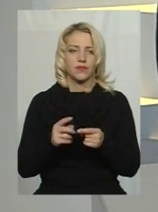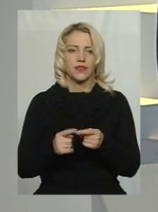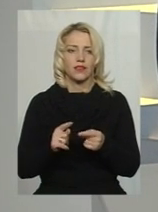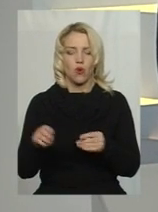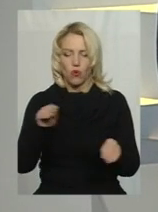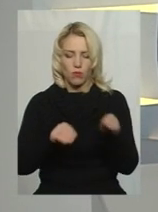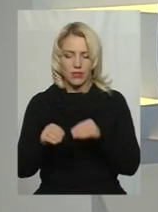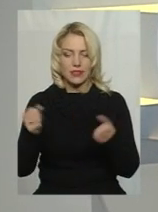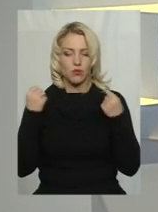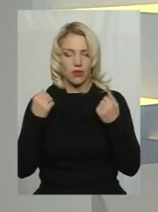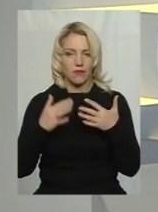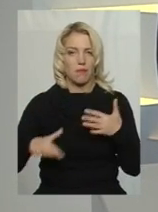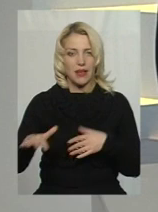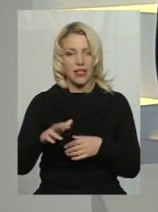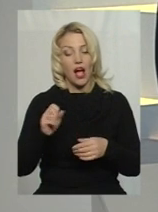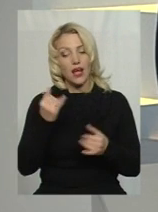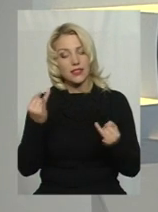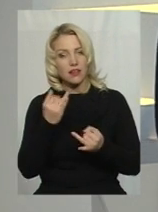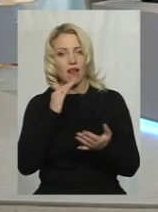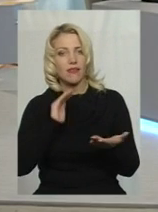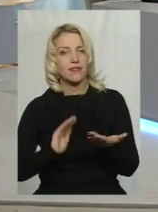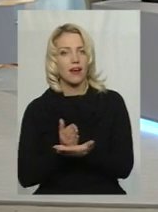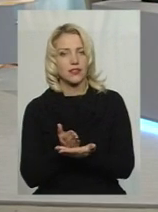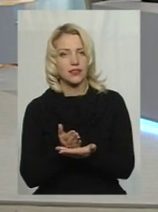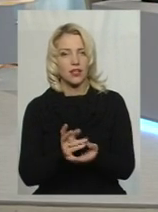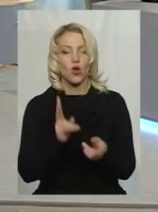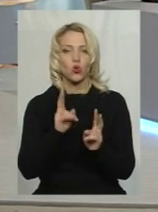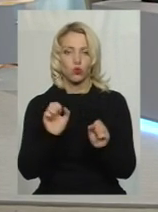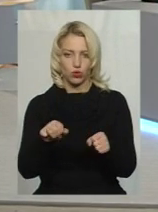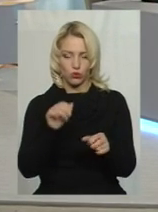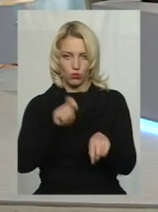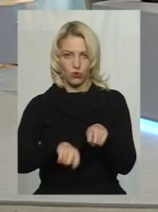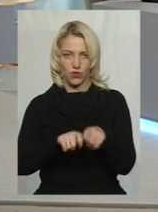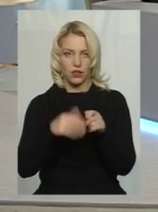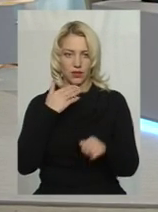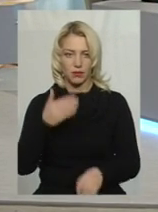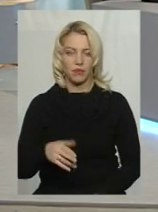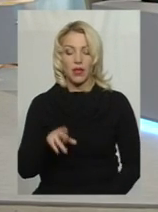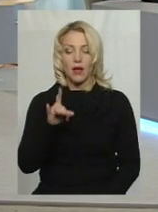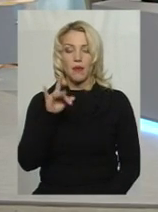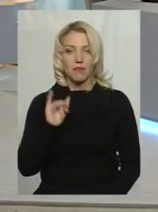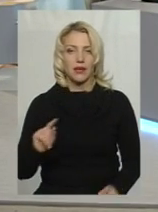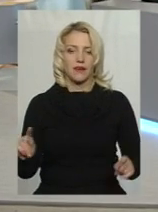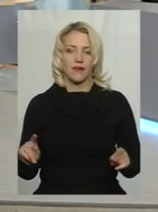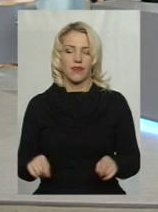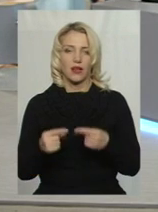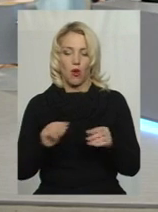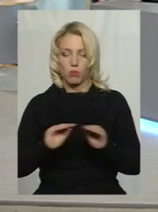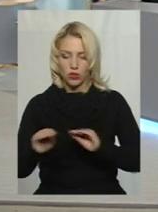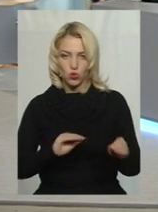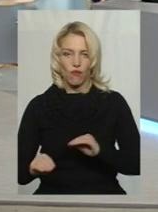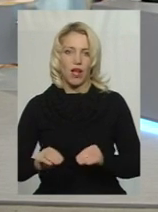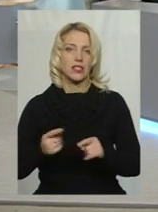майданчика. А от цікаво, його якість. Хто може перевірити? При влаштуванні штучного покриття